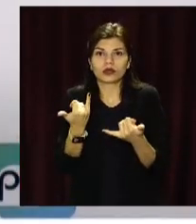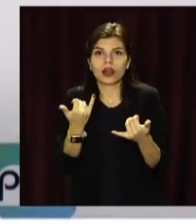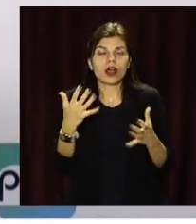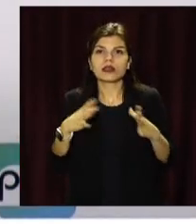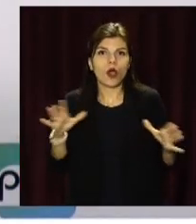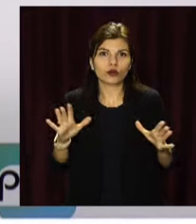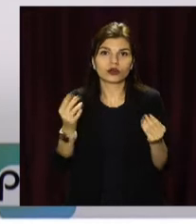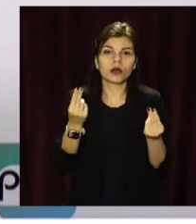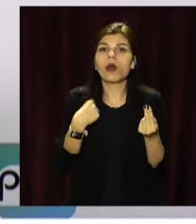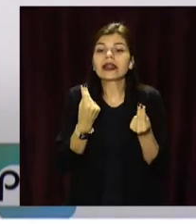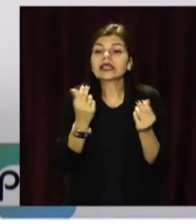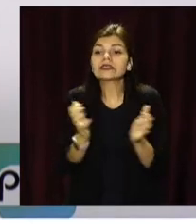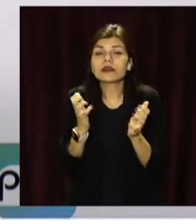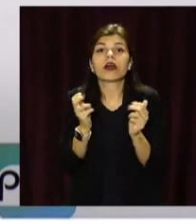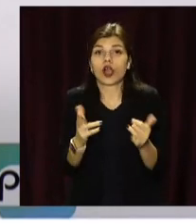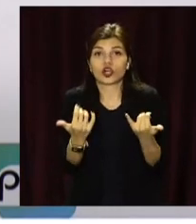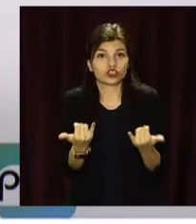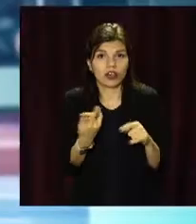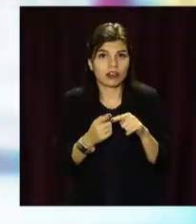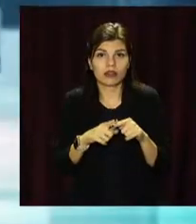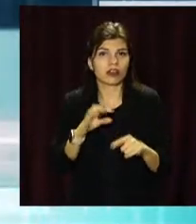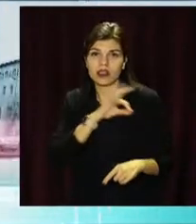це не те місце, де ми можемо зберігати свої гроші зараз.